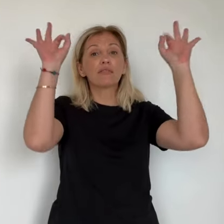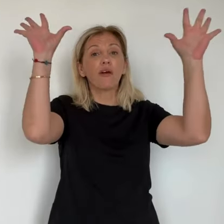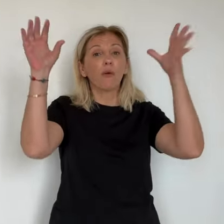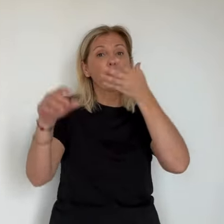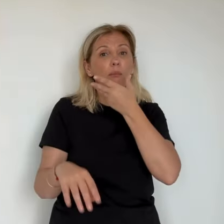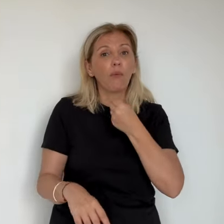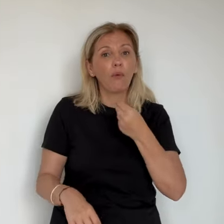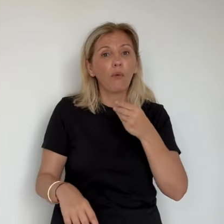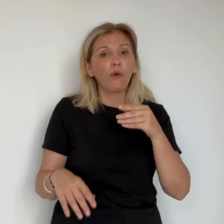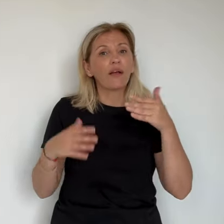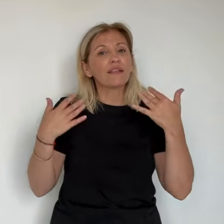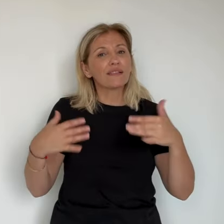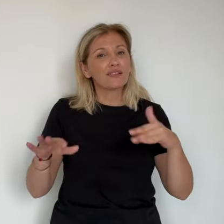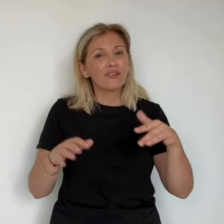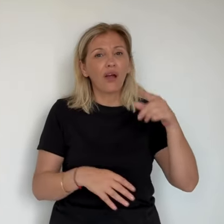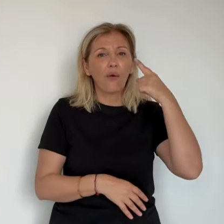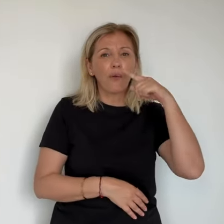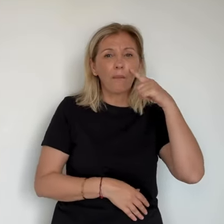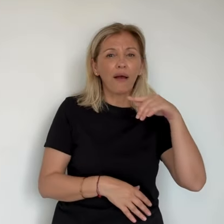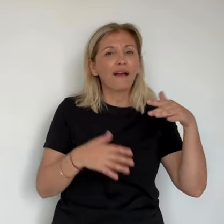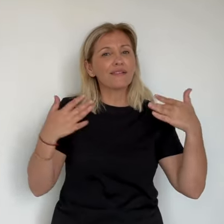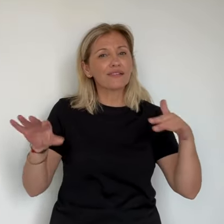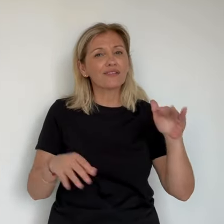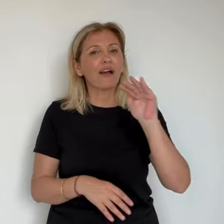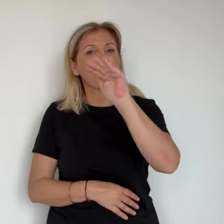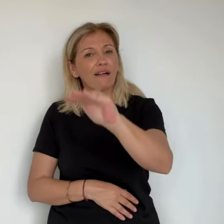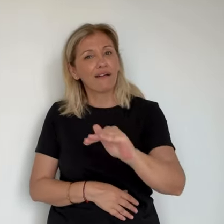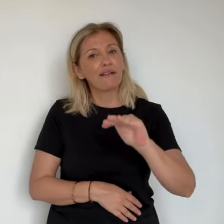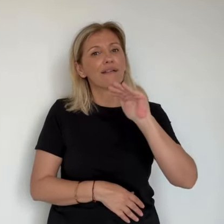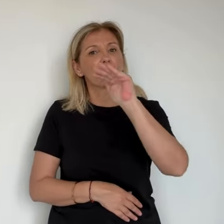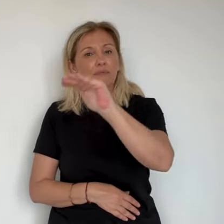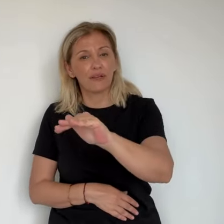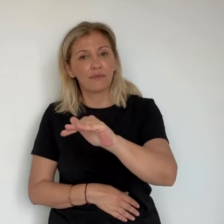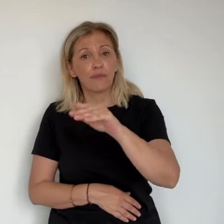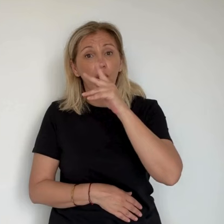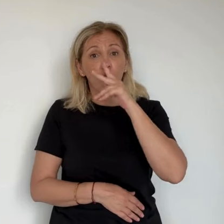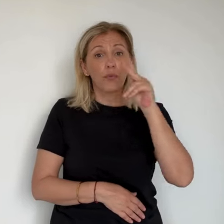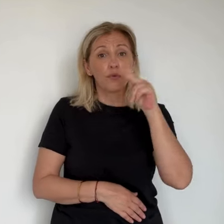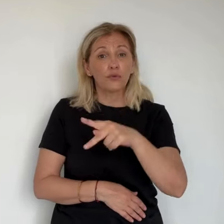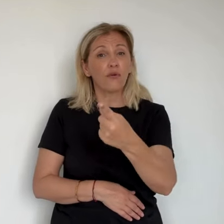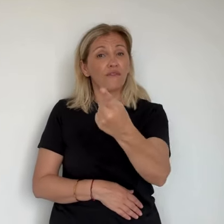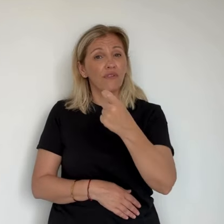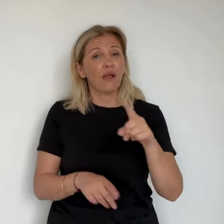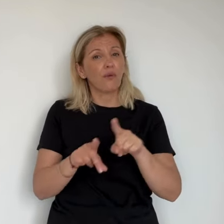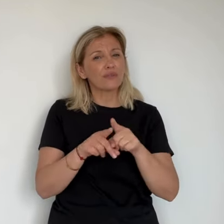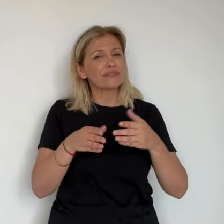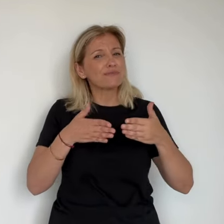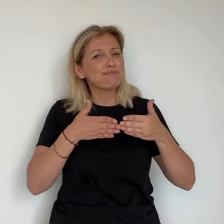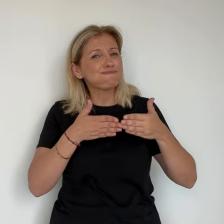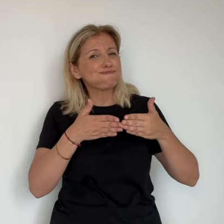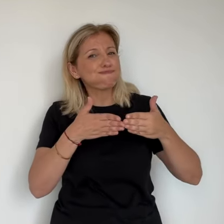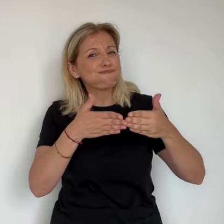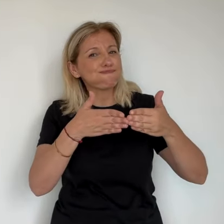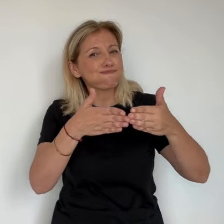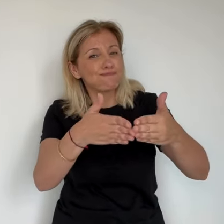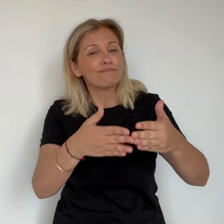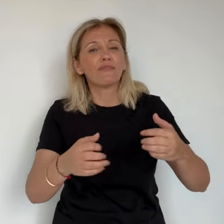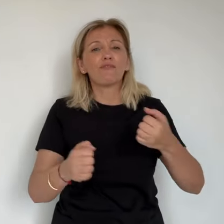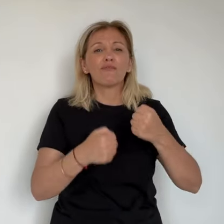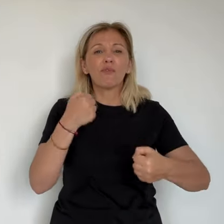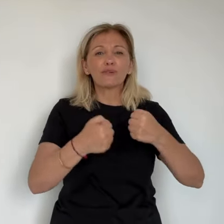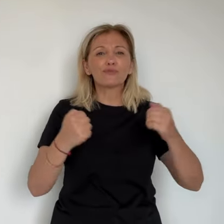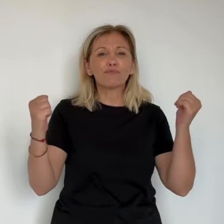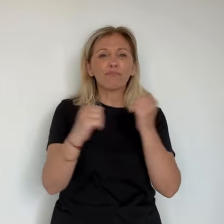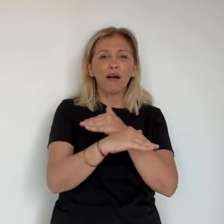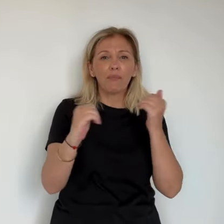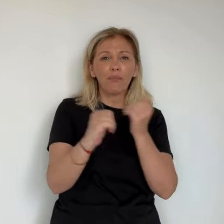pas recommandé. Elle va, si vous voulez, masquer la vraie pollution, celle qui est quotidienne, qu'on ne voit pas parce qu'il fait beau, et qui est celle aux particules fines. Nous